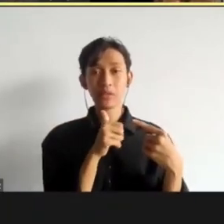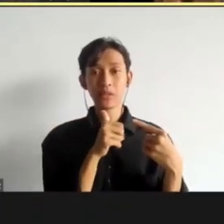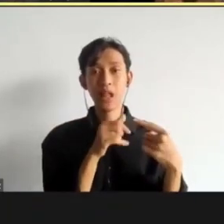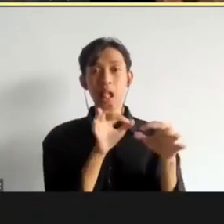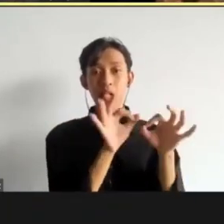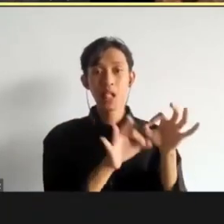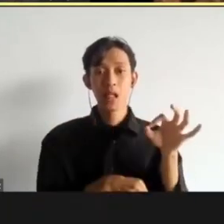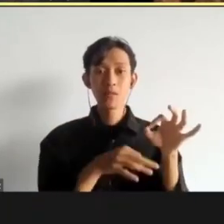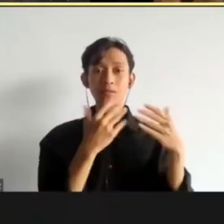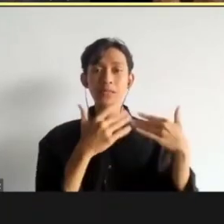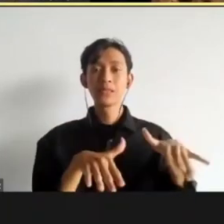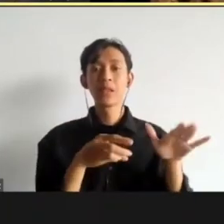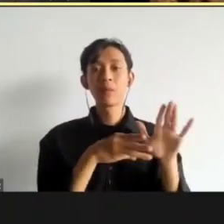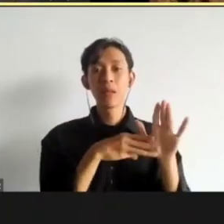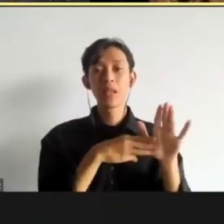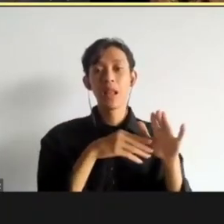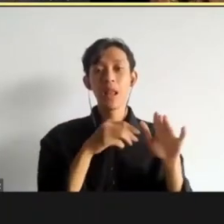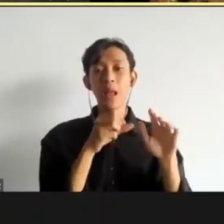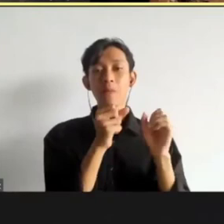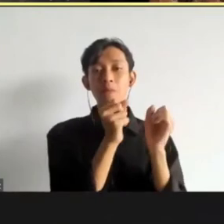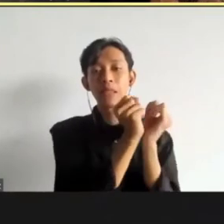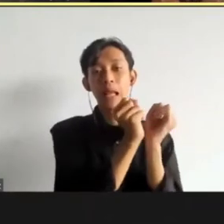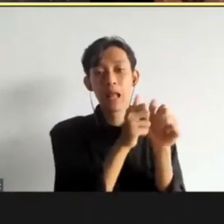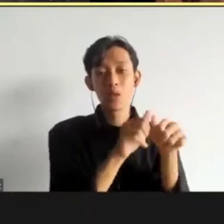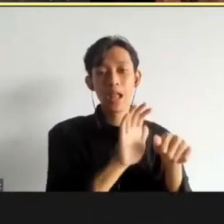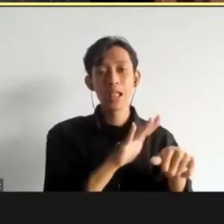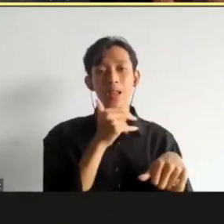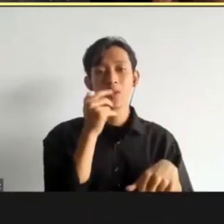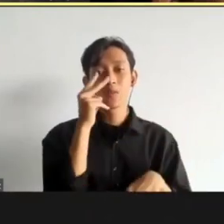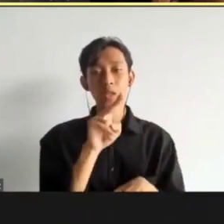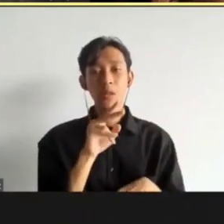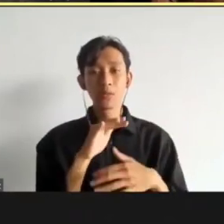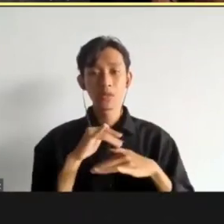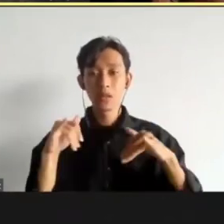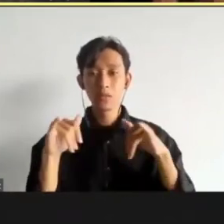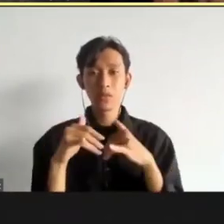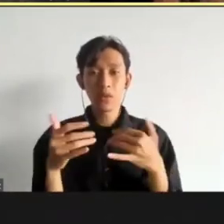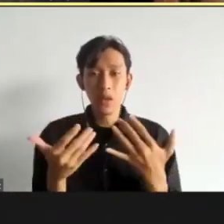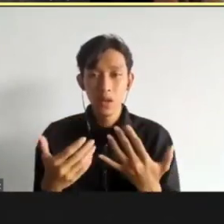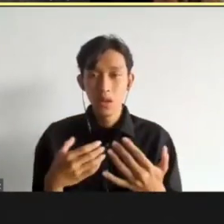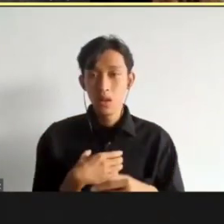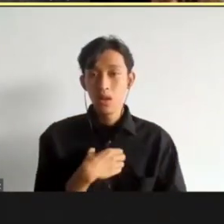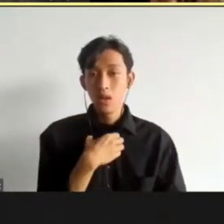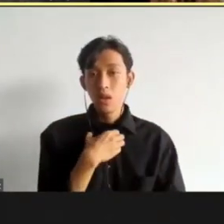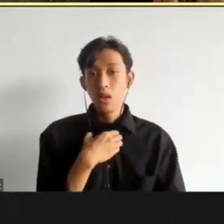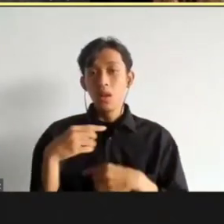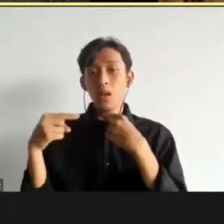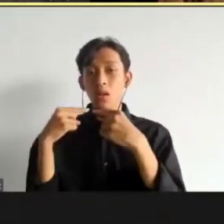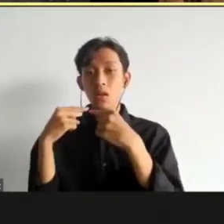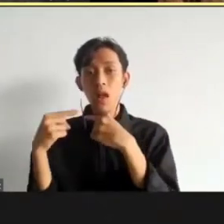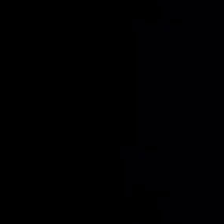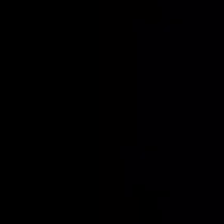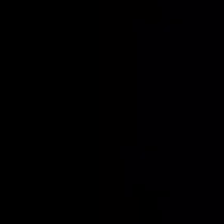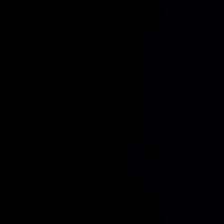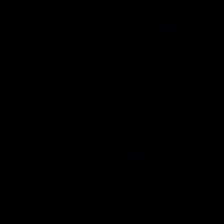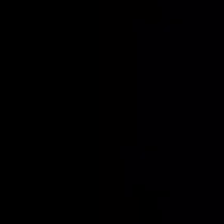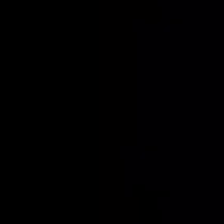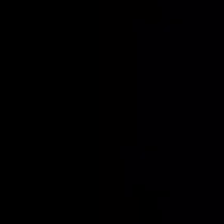penyelesaian perkara pidana. Kemudian kita akan mencoba melihat bersama bagaimana prinsip pelibargan ini di dalam RQH.